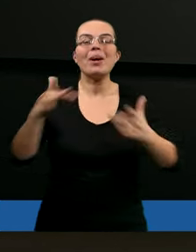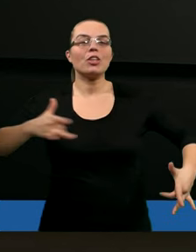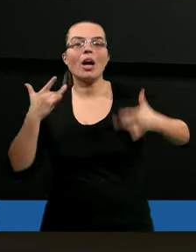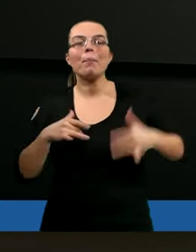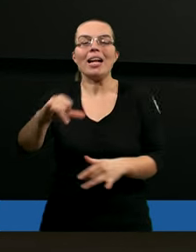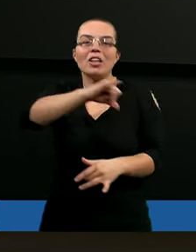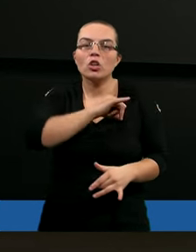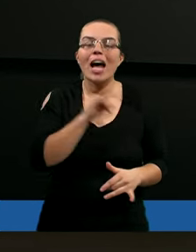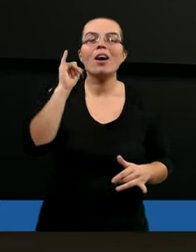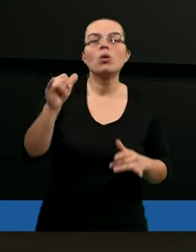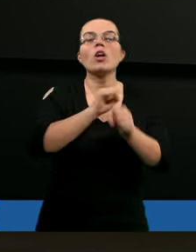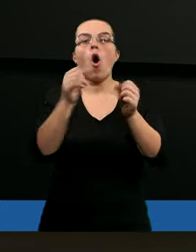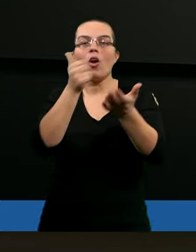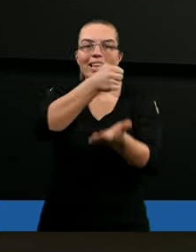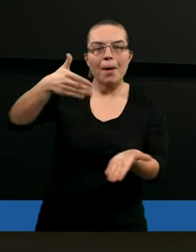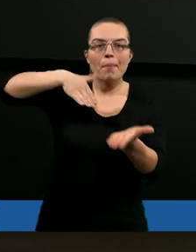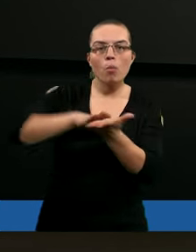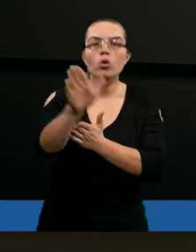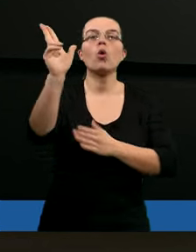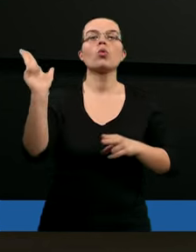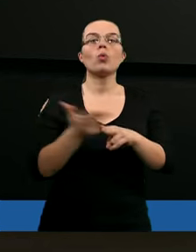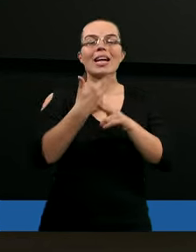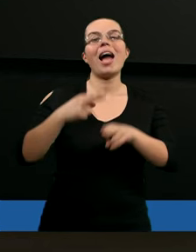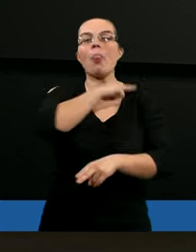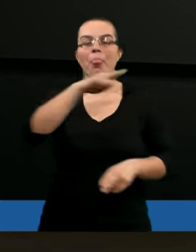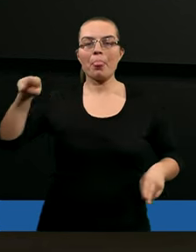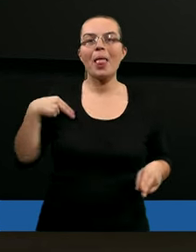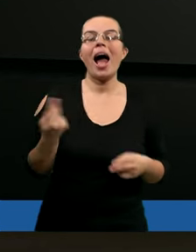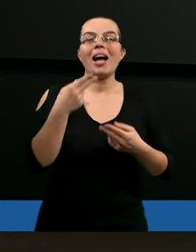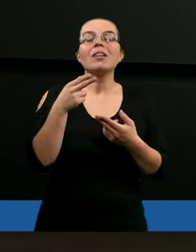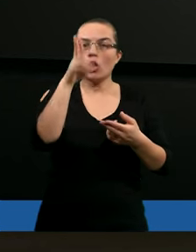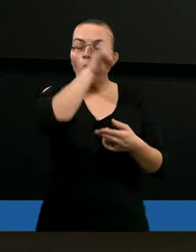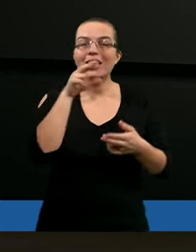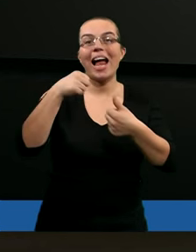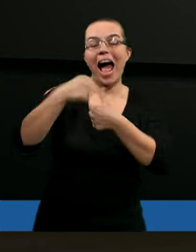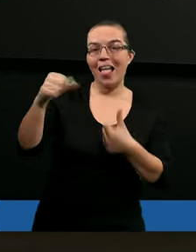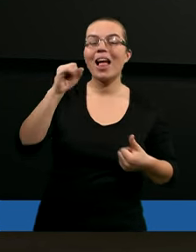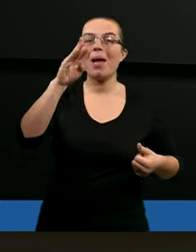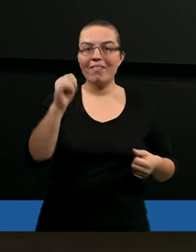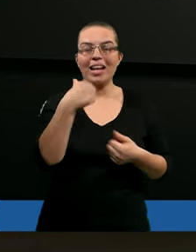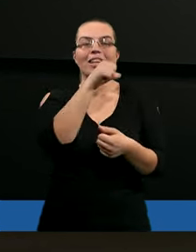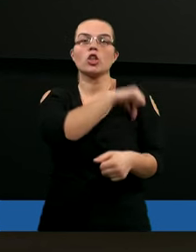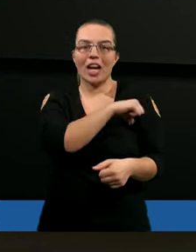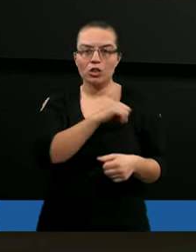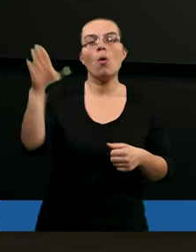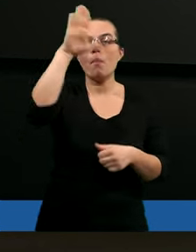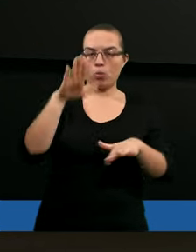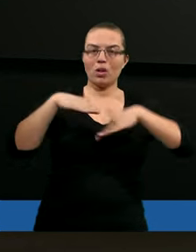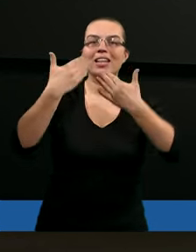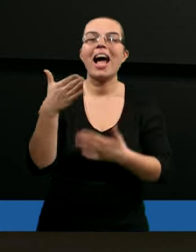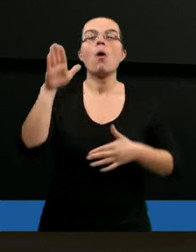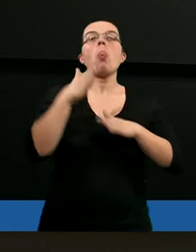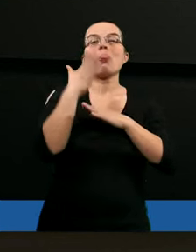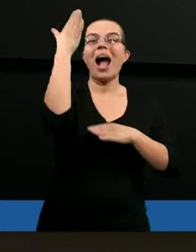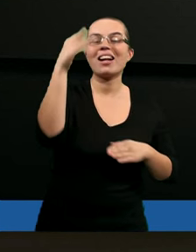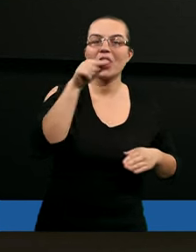grzechu i od samego początku, kiedy tylko nasi prarodzice, Adam i Ewa zgrzeszyli, Bóg dał dał im nadzieję,